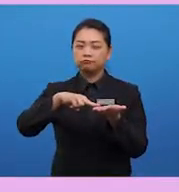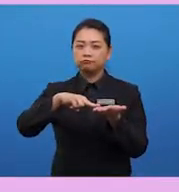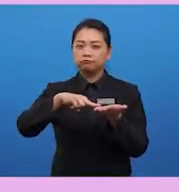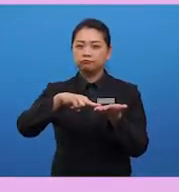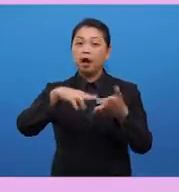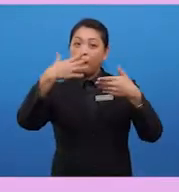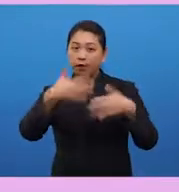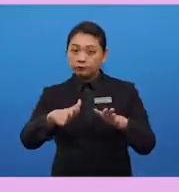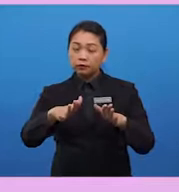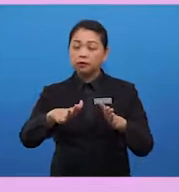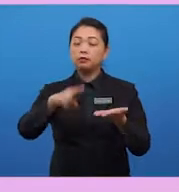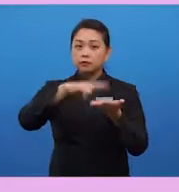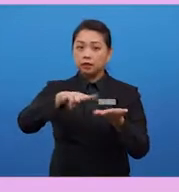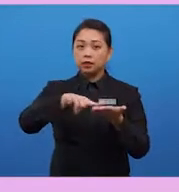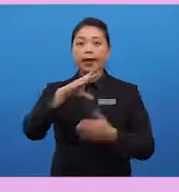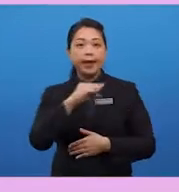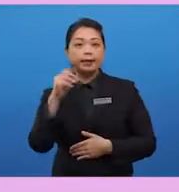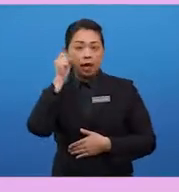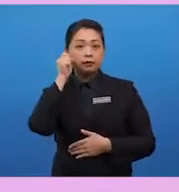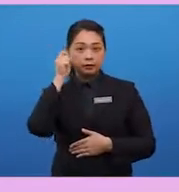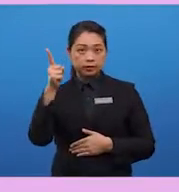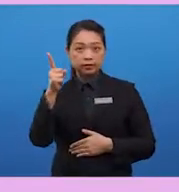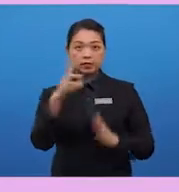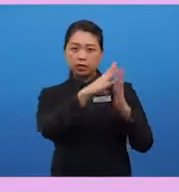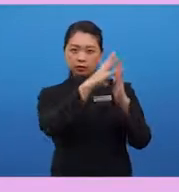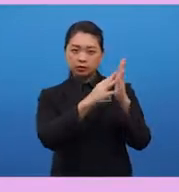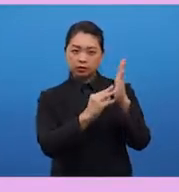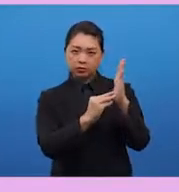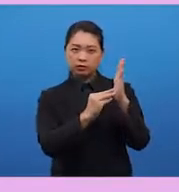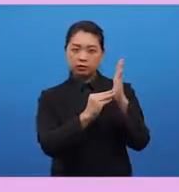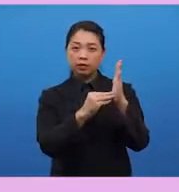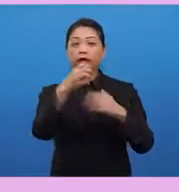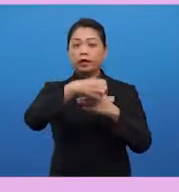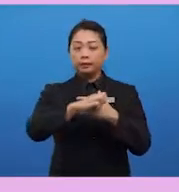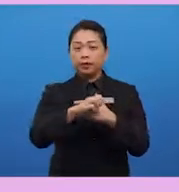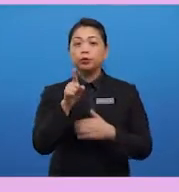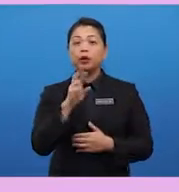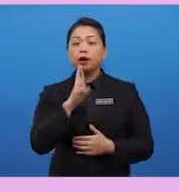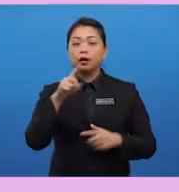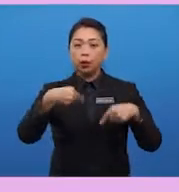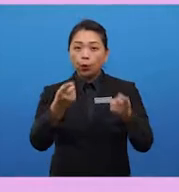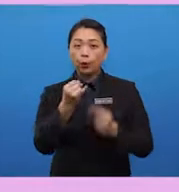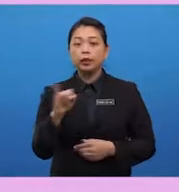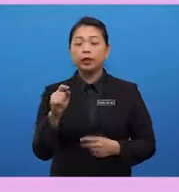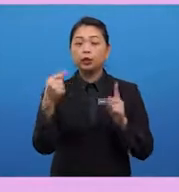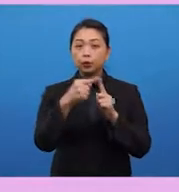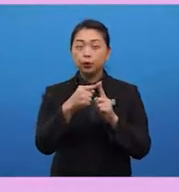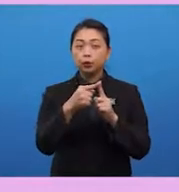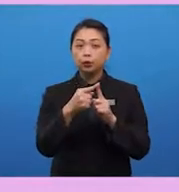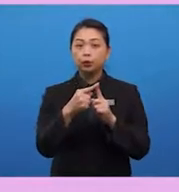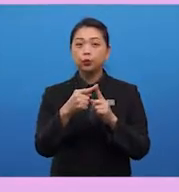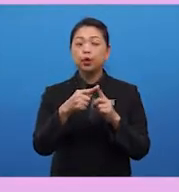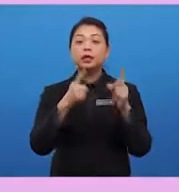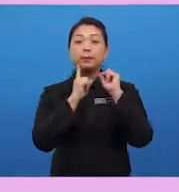have read and understood the content of this email, you are going to reply to Lakshman's